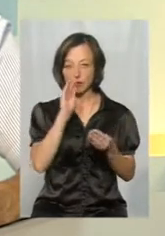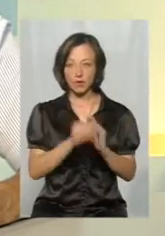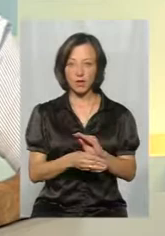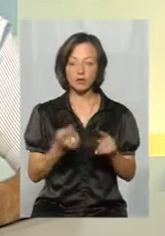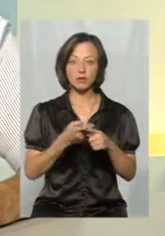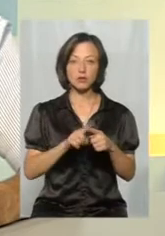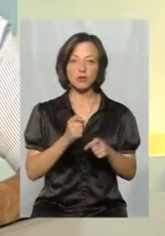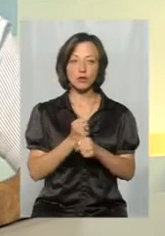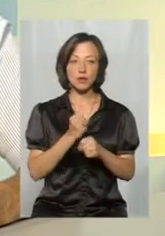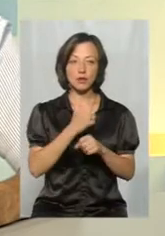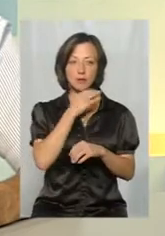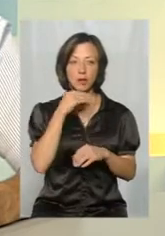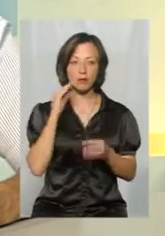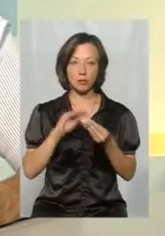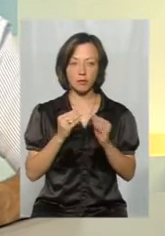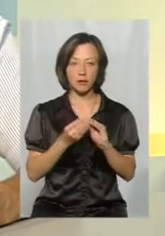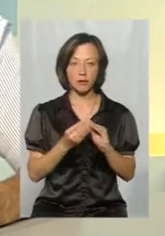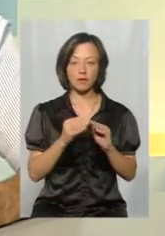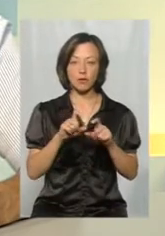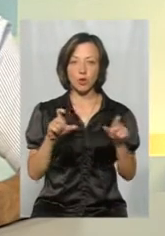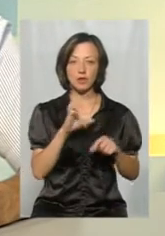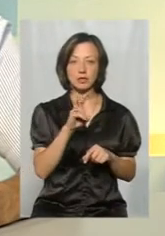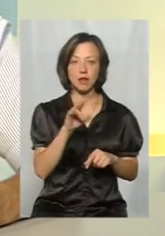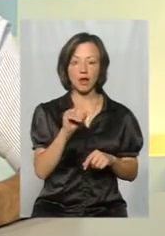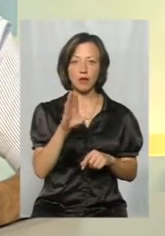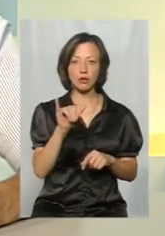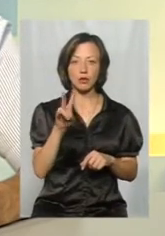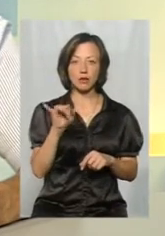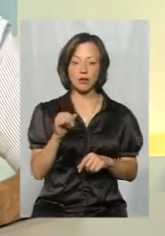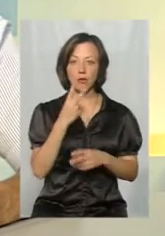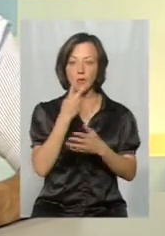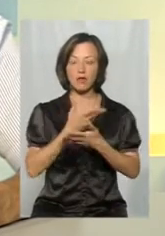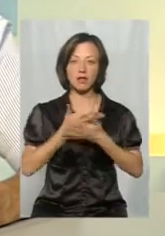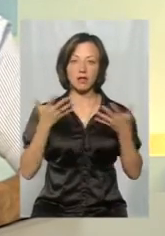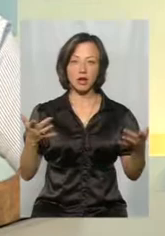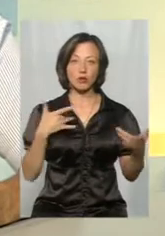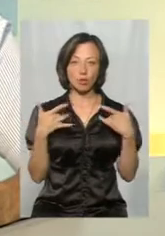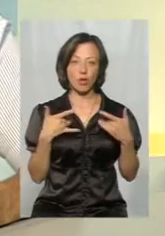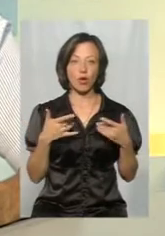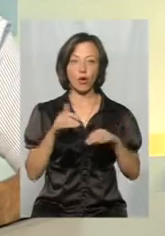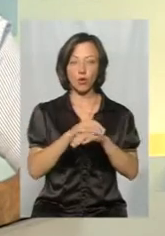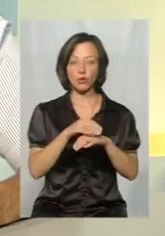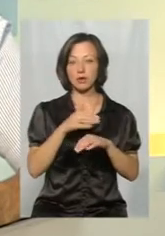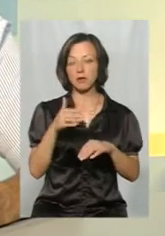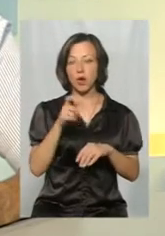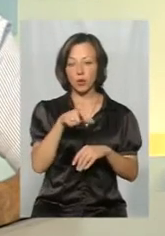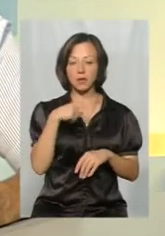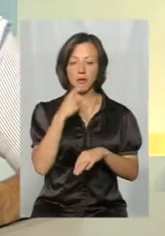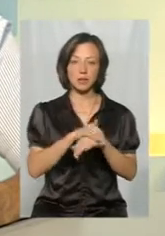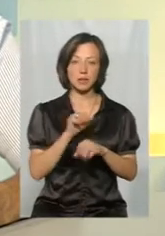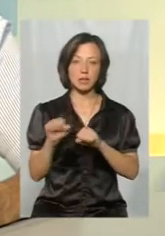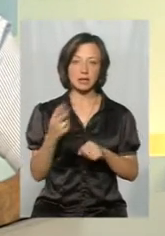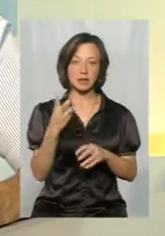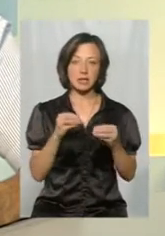того, щоб зробити там багато проблем в Славутинці, ми побачили велике шоу, де люди сказали, от ми молодці, захистили цих 210